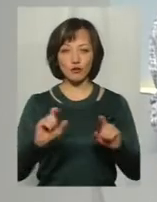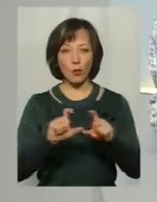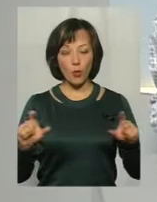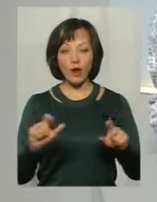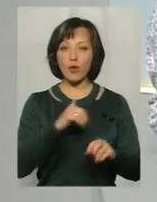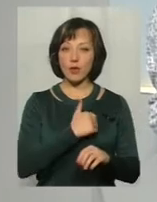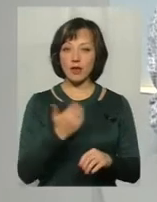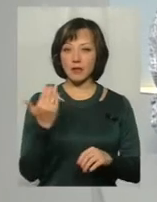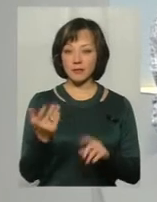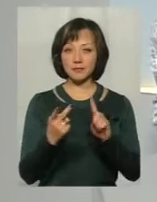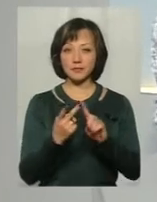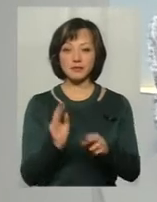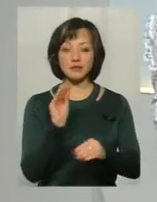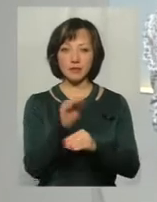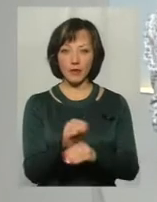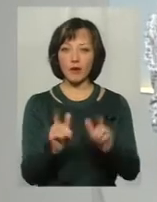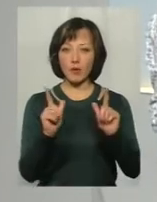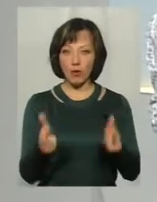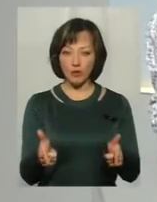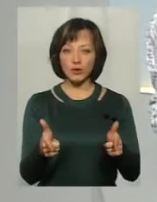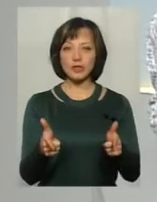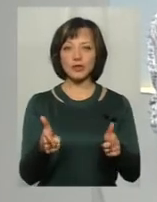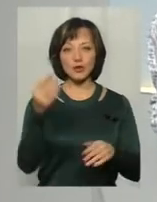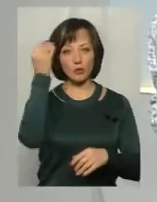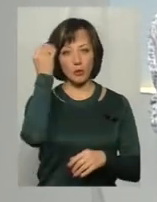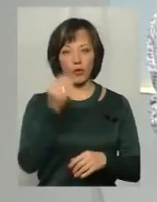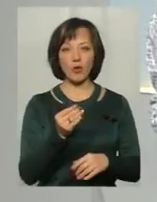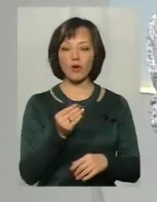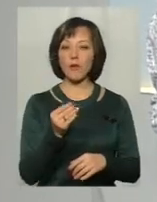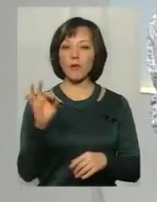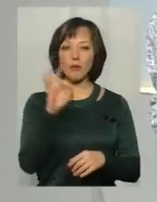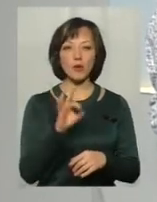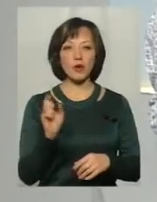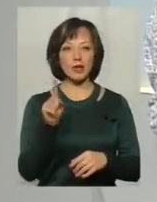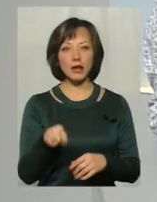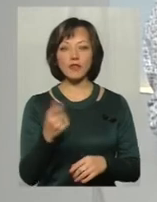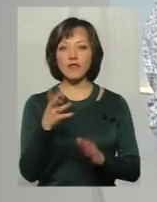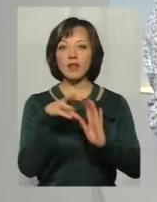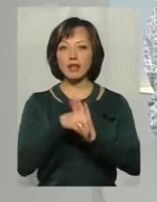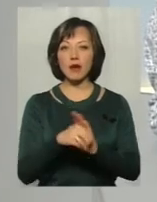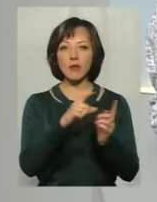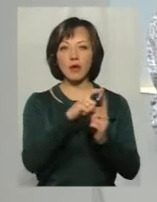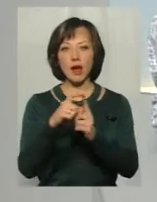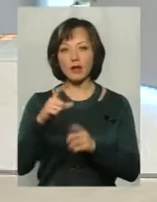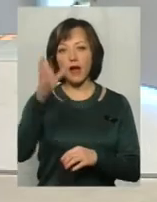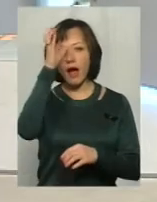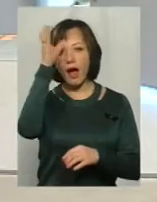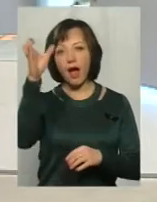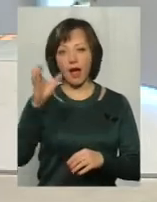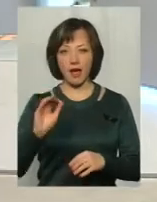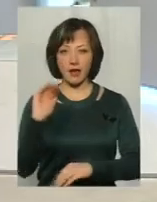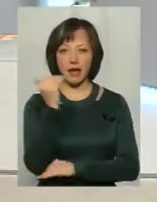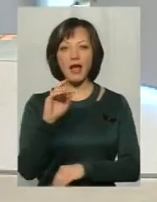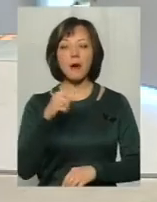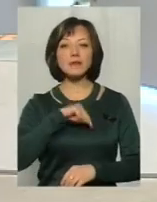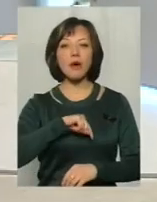хотіла б, щоб, пане Богдан, ви допомніть, погоджуєтесь з думкою пана Святослава, що ви вкладаєте в поняття генії, як взагалі психологія